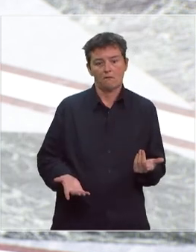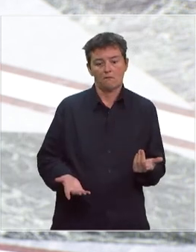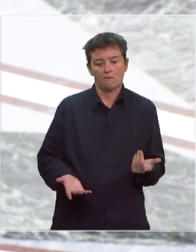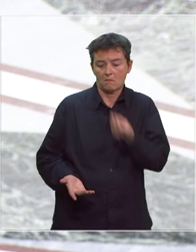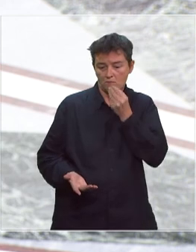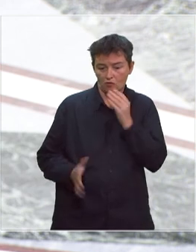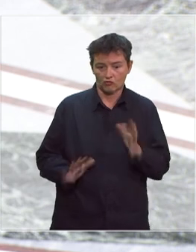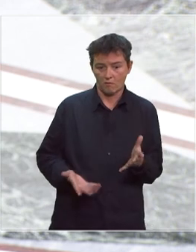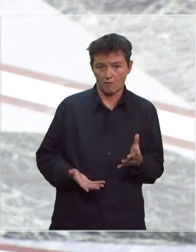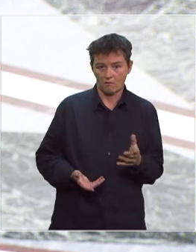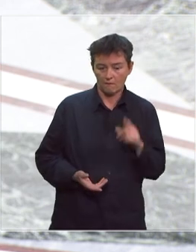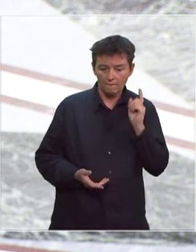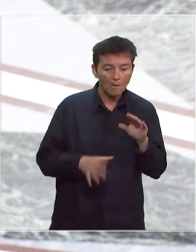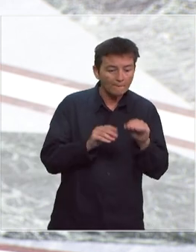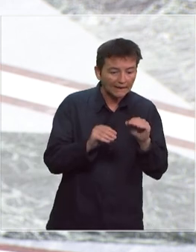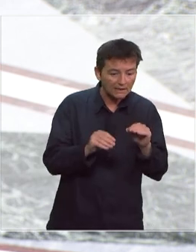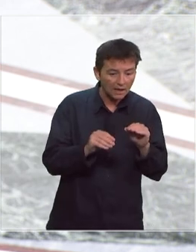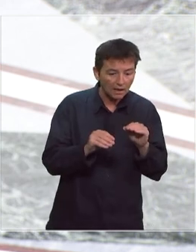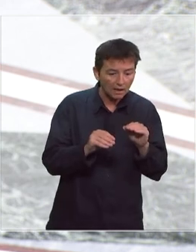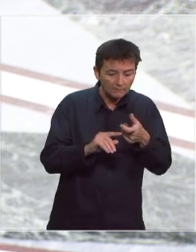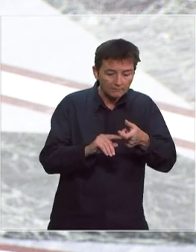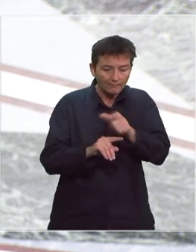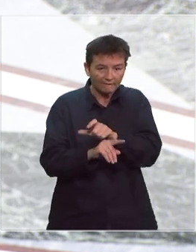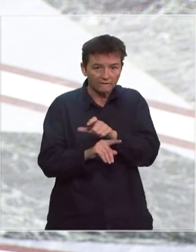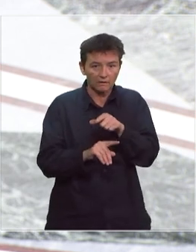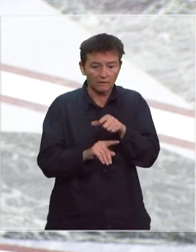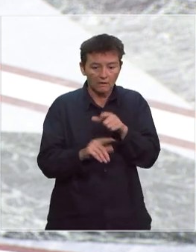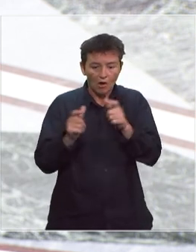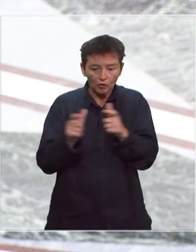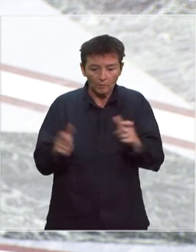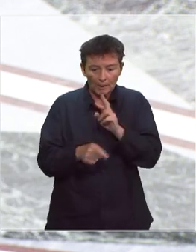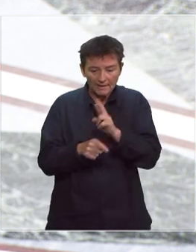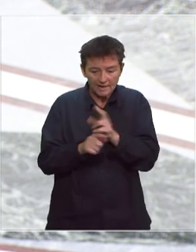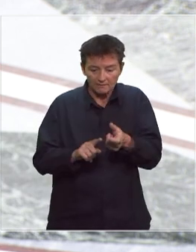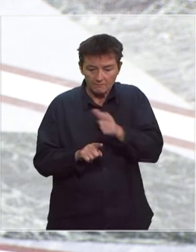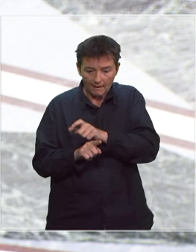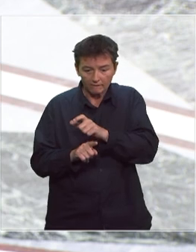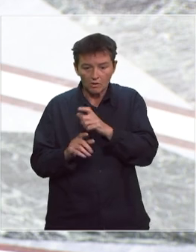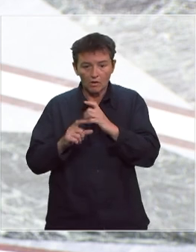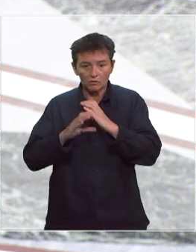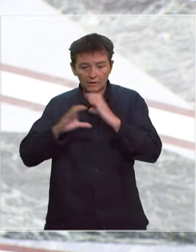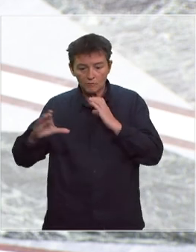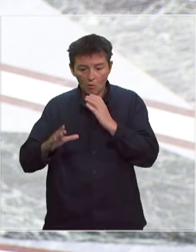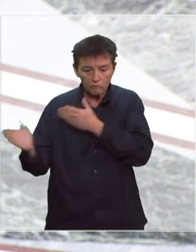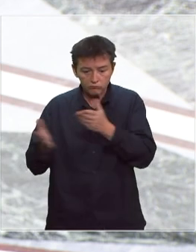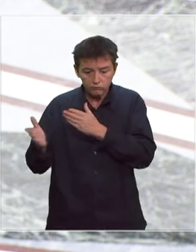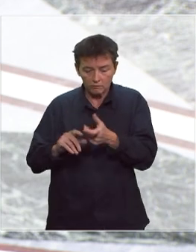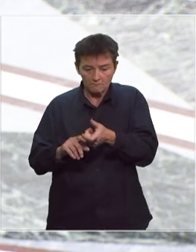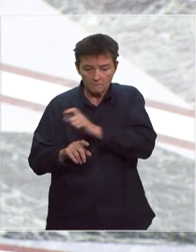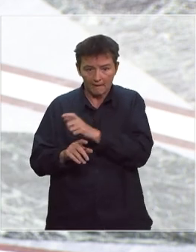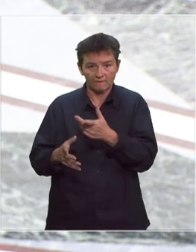nourrir, il y non seulement le supermarché, mais avant, il y a les entrepôts, la logistique, il y a les transports, il y a la